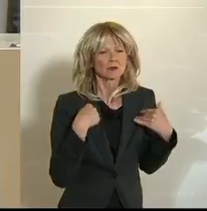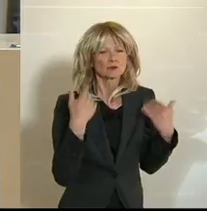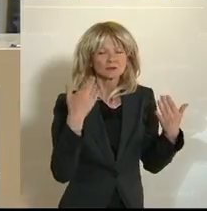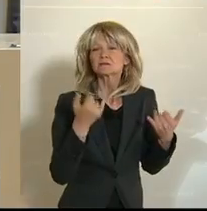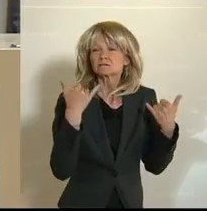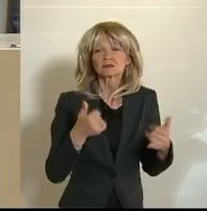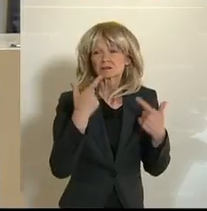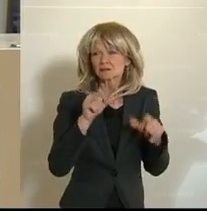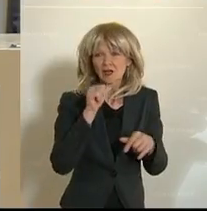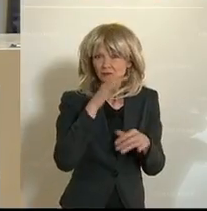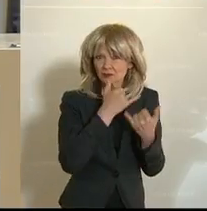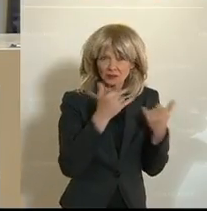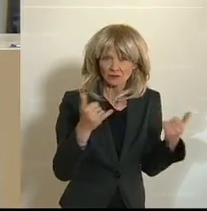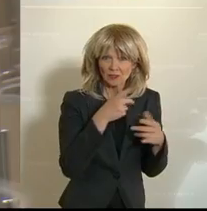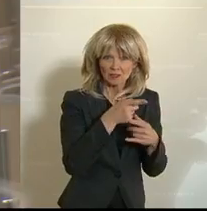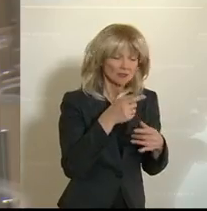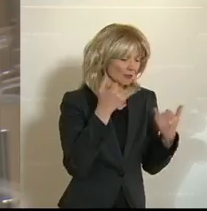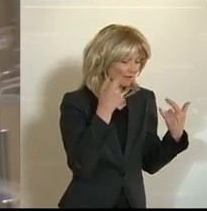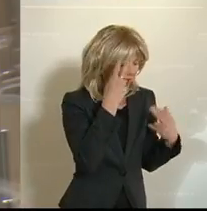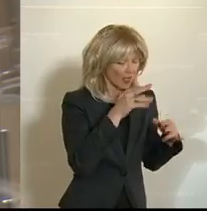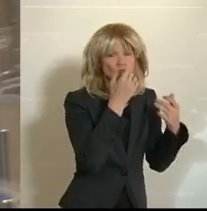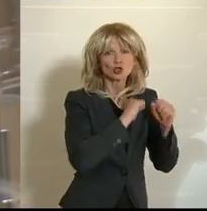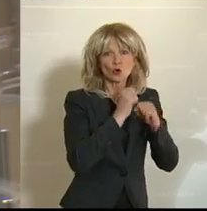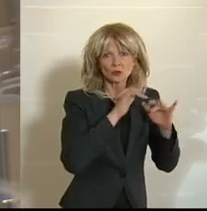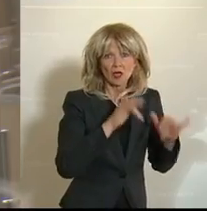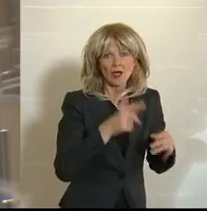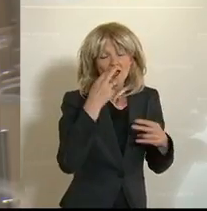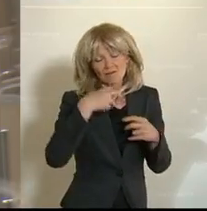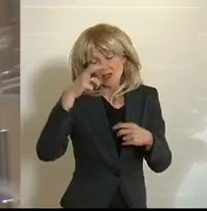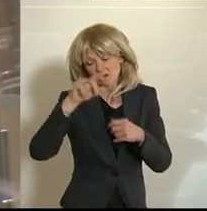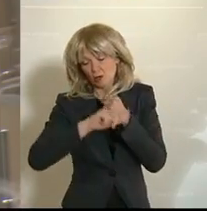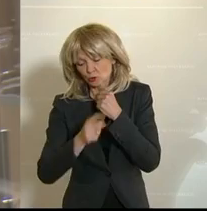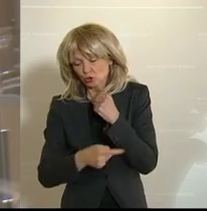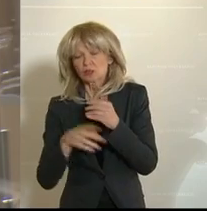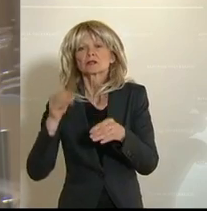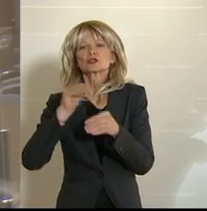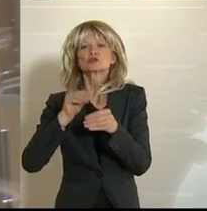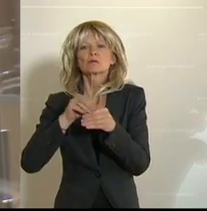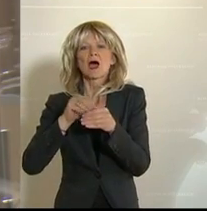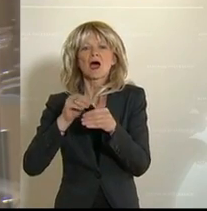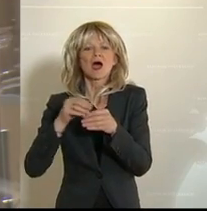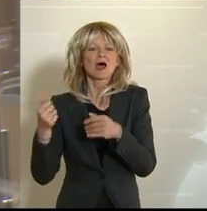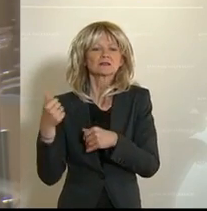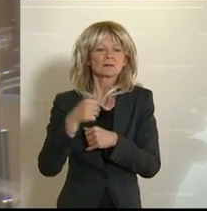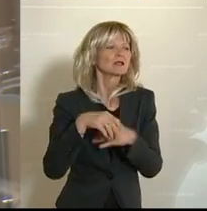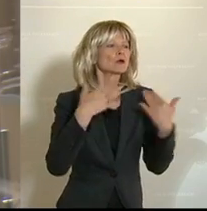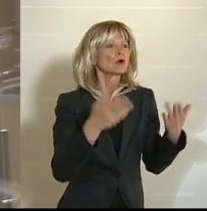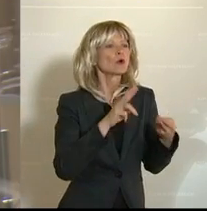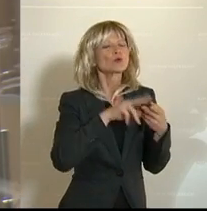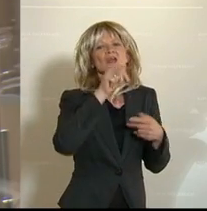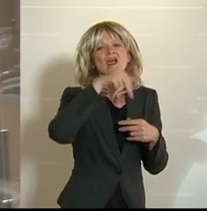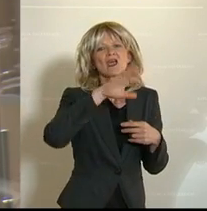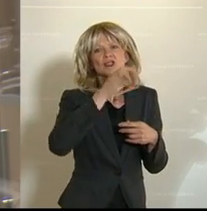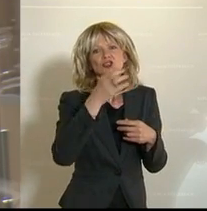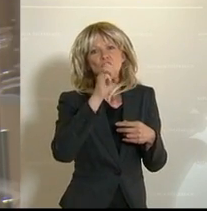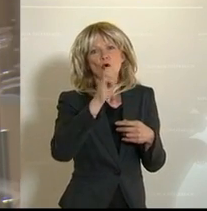darf da aber nicht diese Not prolongiert werden in weiteren Budgets, wo Sparmaßnahmen dann auch wieder genau diese NGOs treffen. Also das ist mir auch